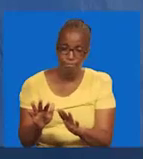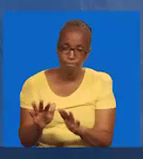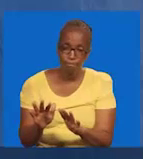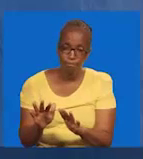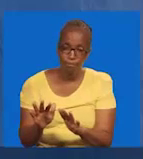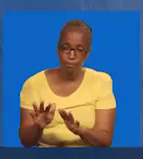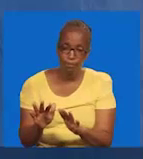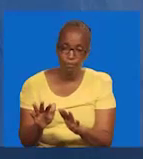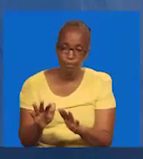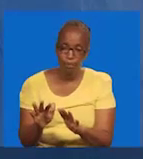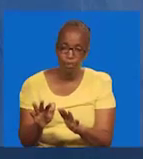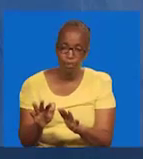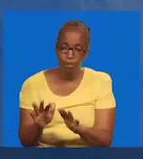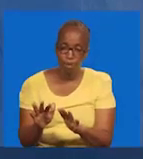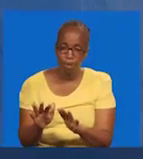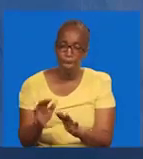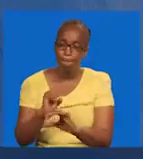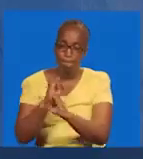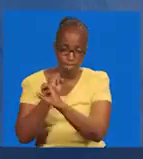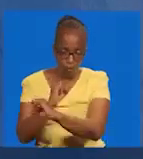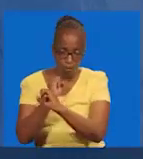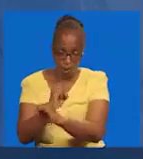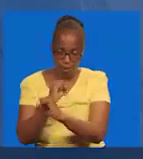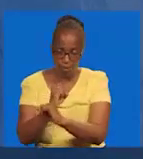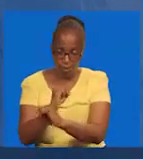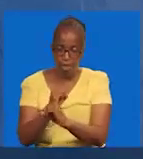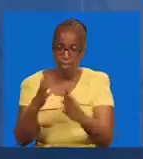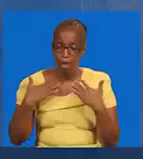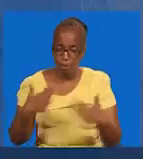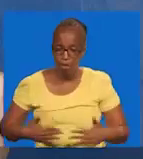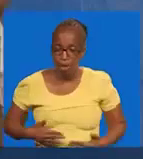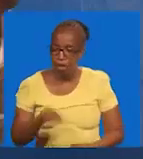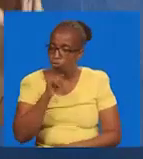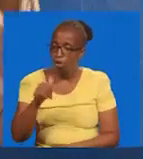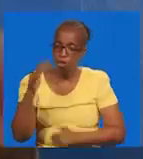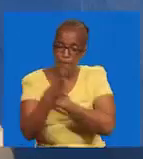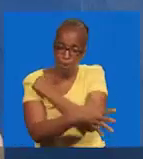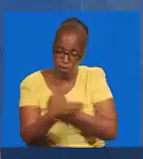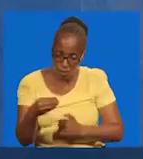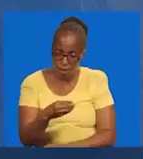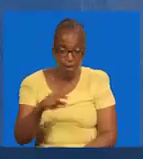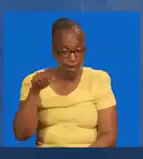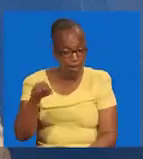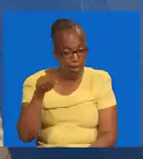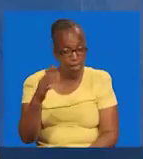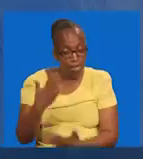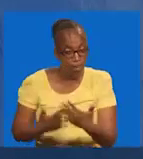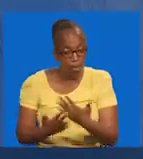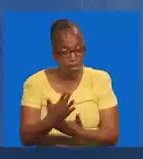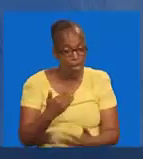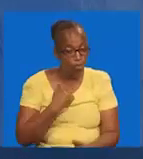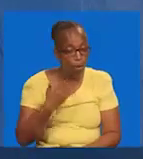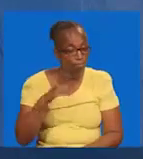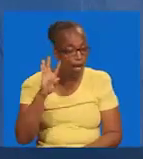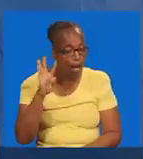Kushuhudia. Waongo wa sije kuiba mwili wa Yesu. Atia subuhi ya leo. Tumesoma